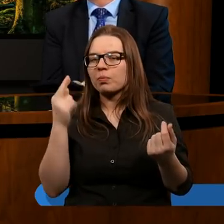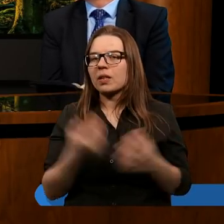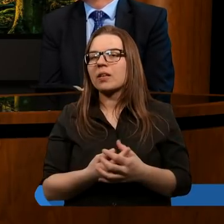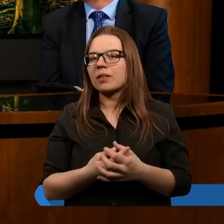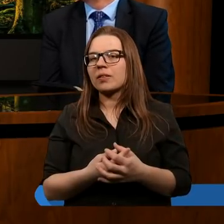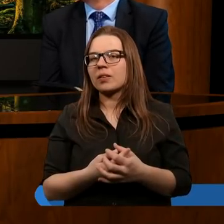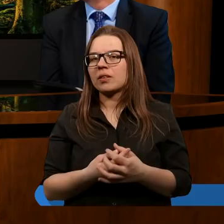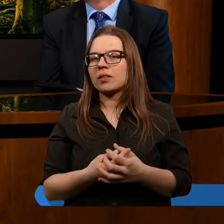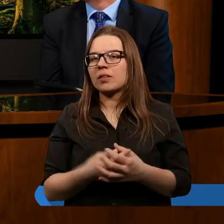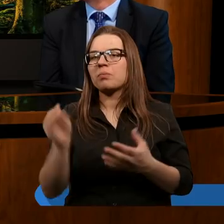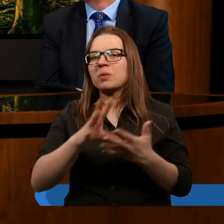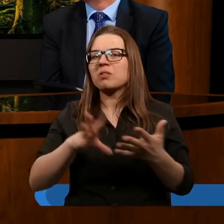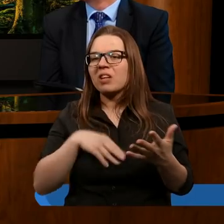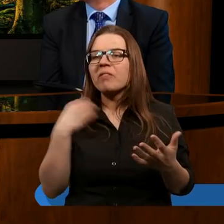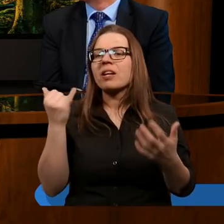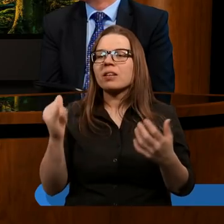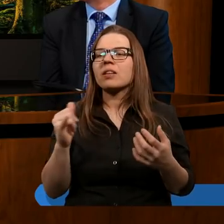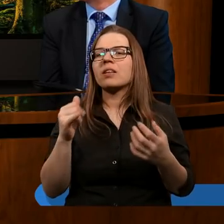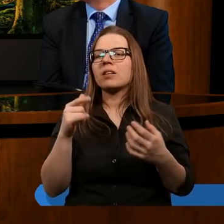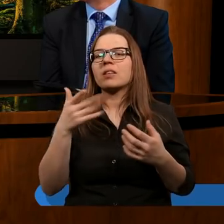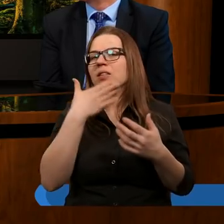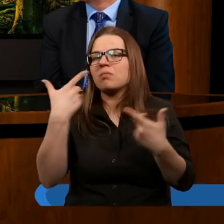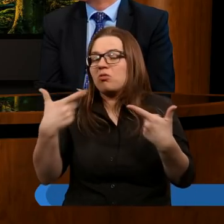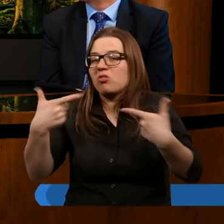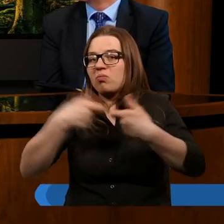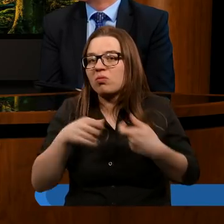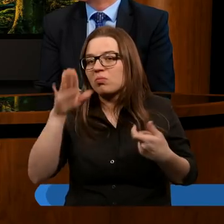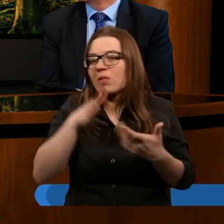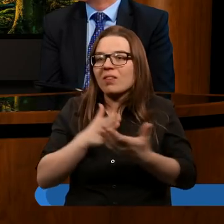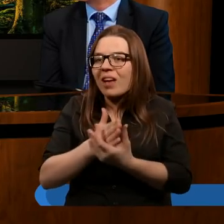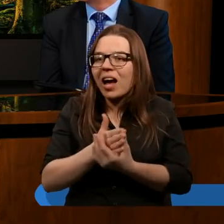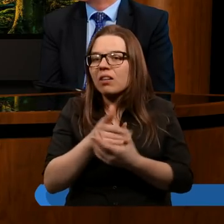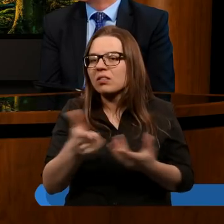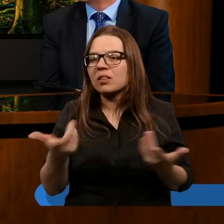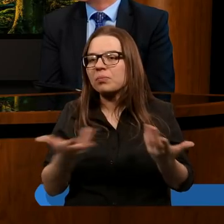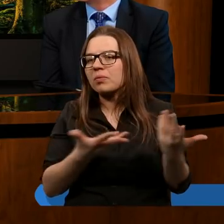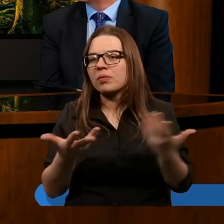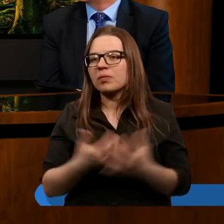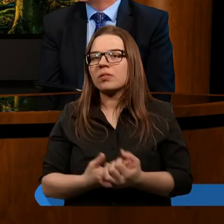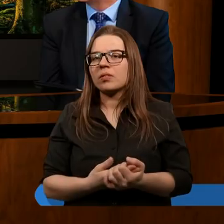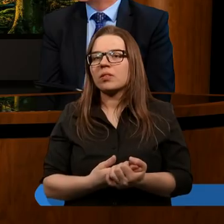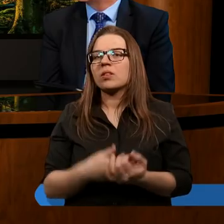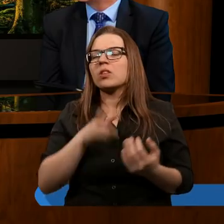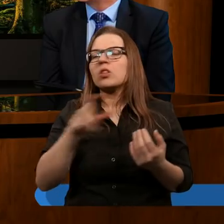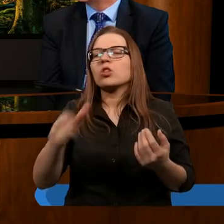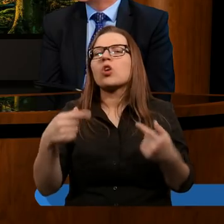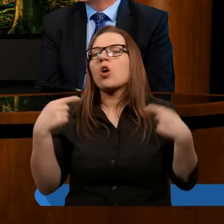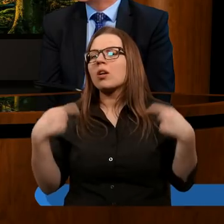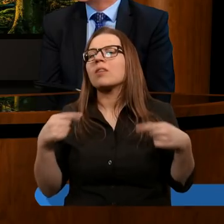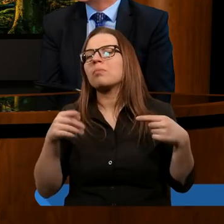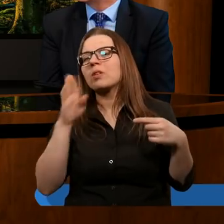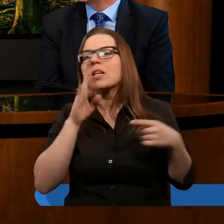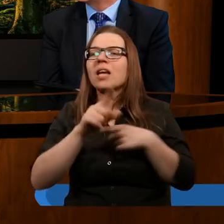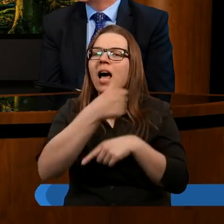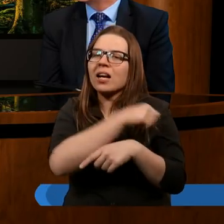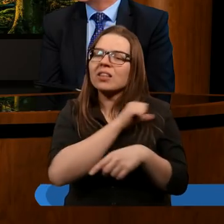Coś zapowiedziane w Piśmie Świętym i nie ma nic wspólnego z Bogiem, z wiarą, z religią. Czy to nie był dla